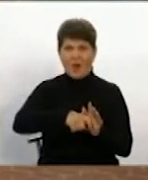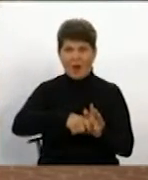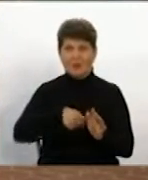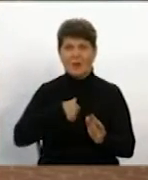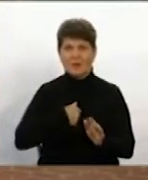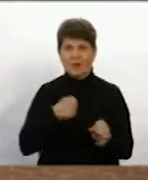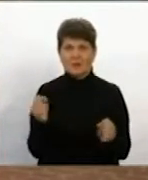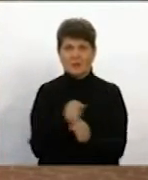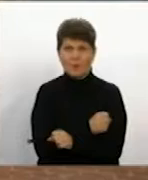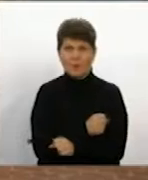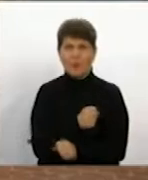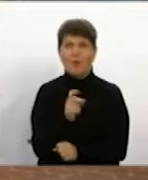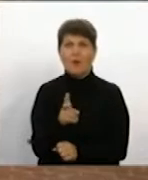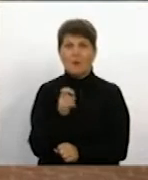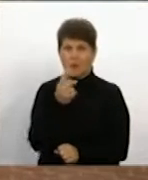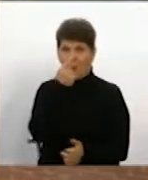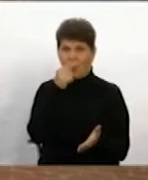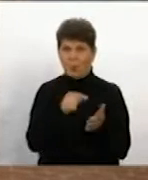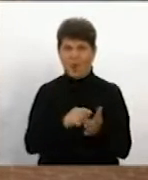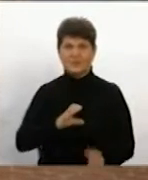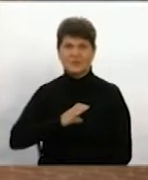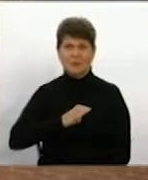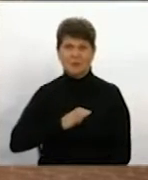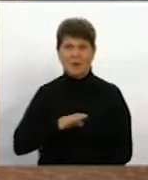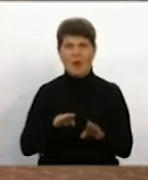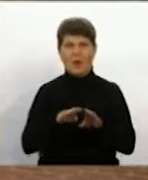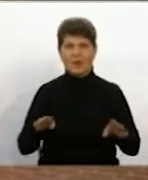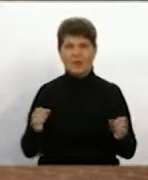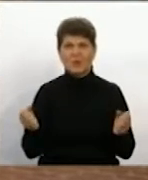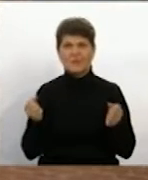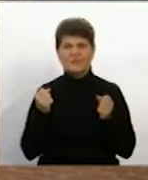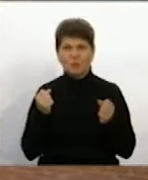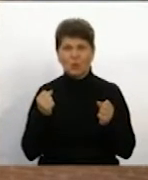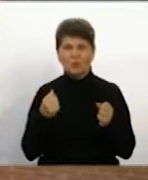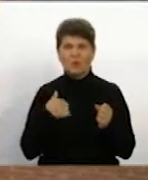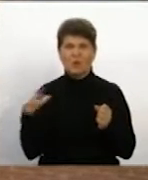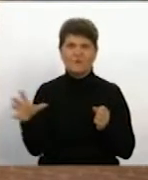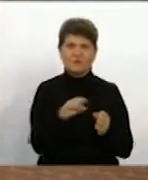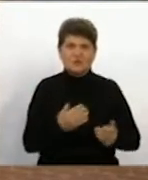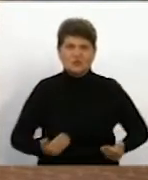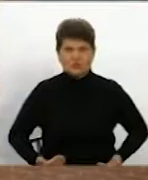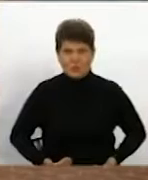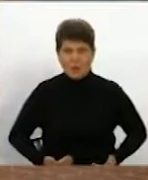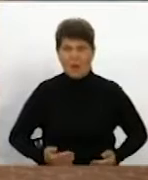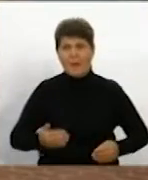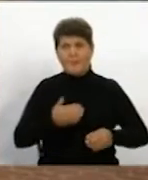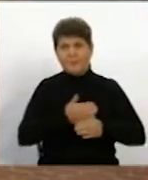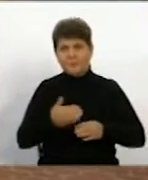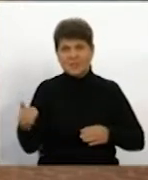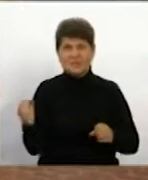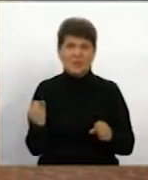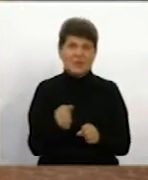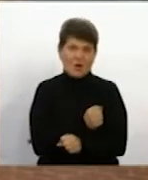спартакіаду, гирювим спортом я займаюся майже все своє життя. А після травми мене запросили спробувати свої сили. Я пройшов